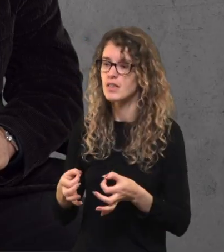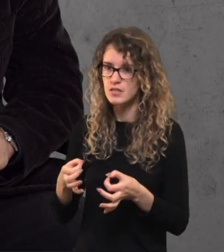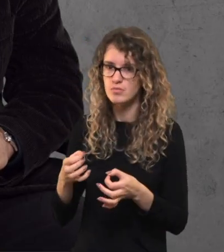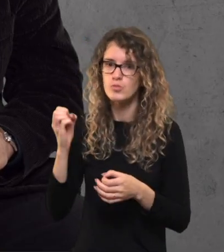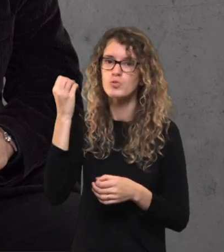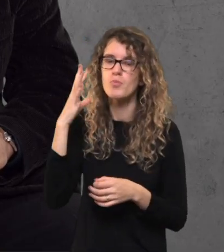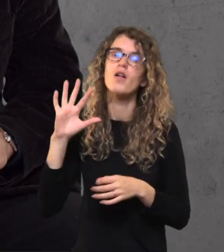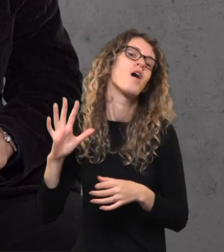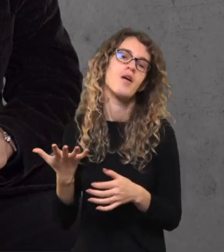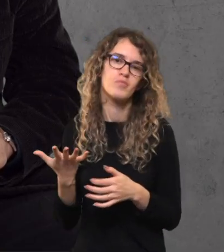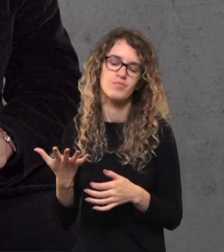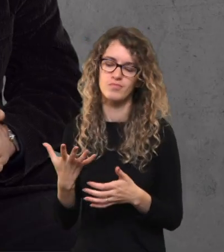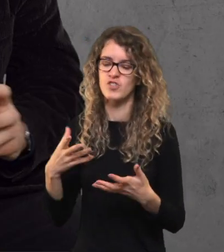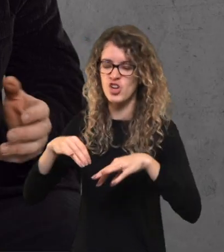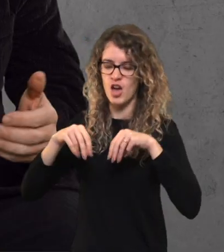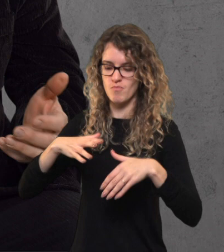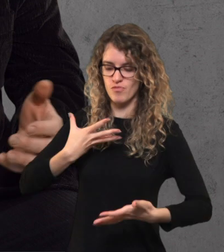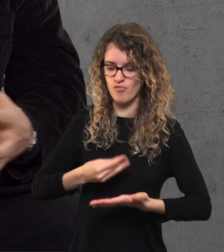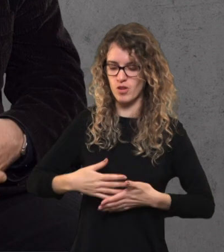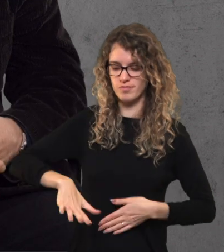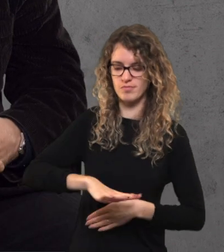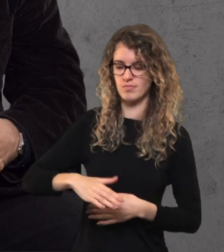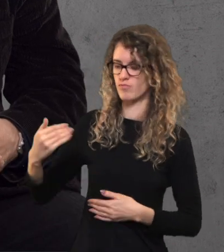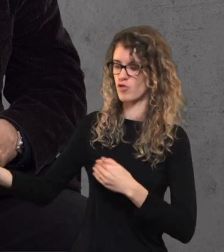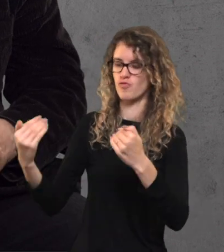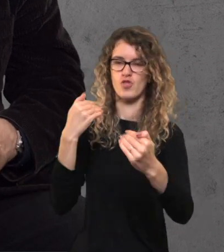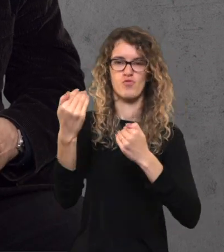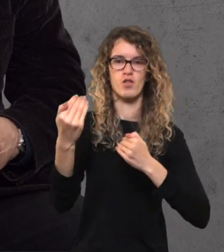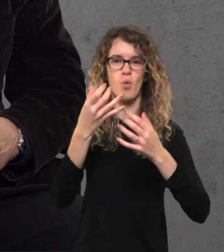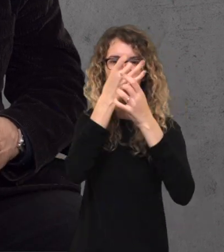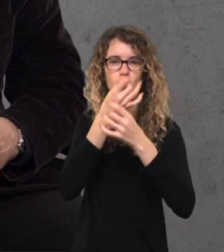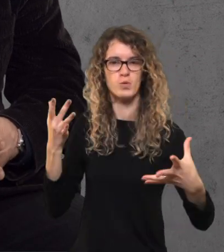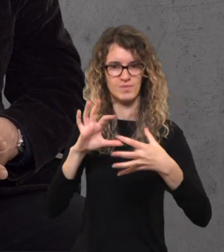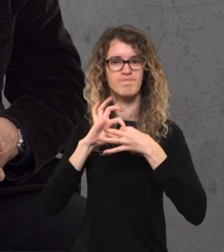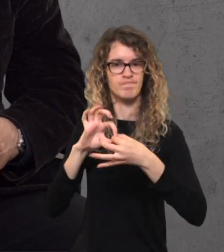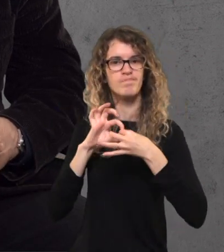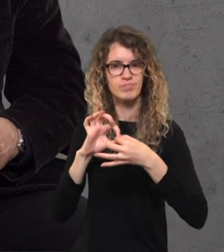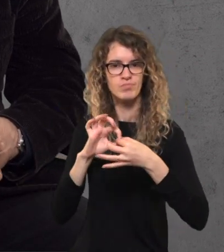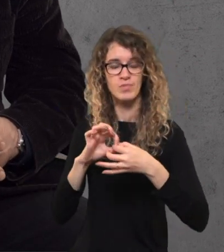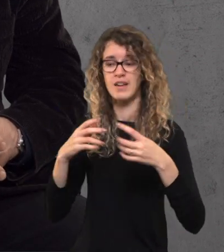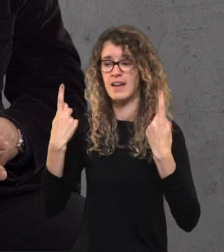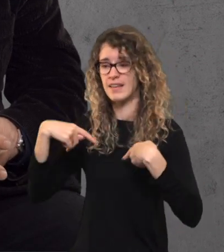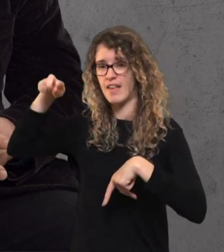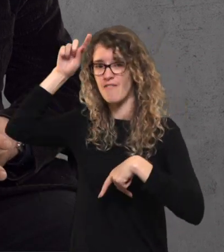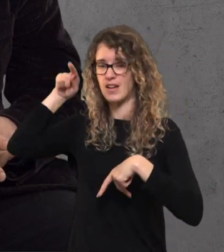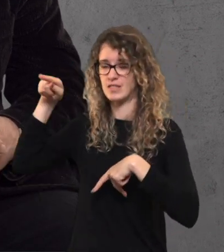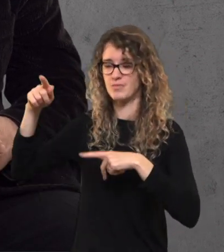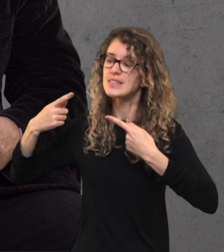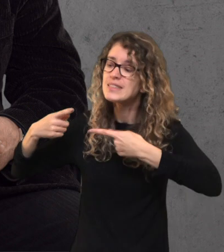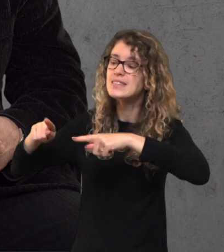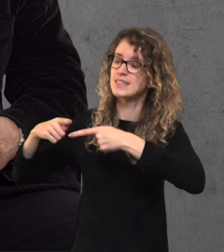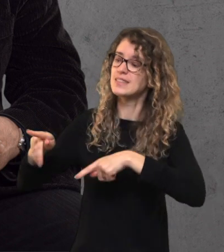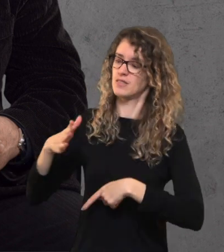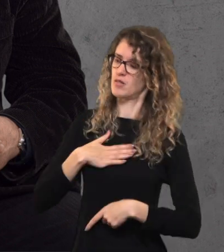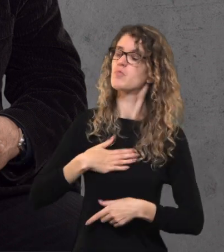išeina iš šito krašto kultūros, tam tikrą prasme. Ir dėl to nelabai įmanoma įtikinti,